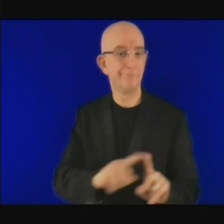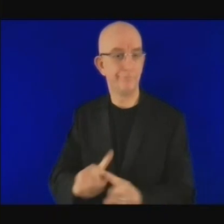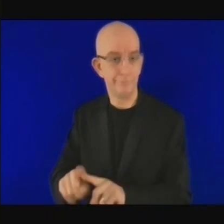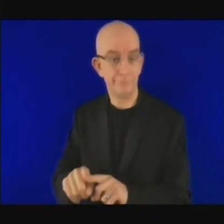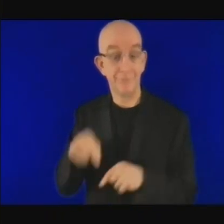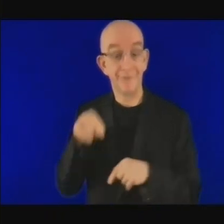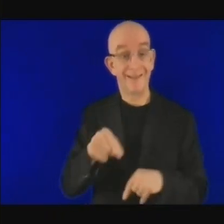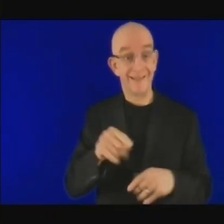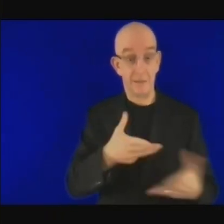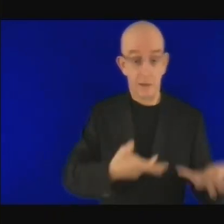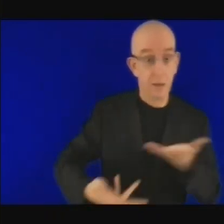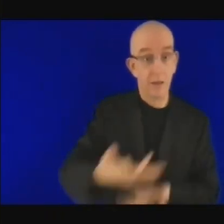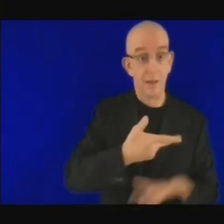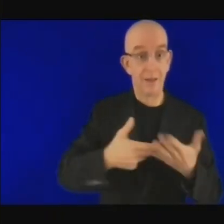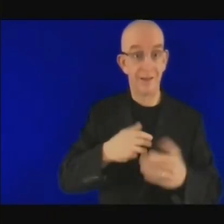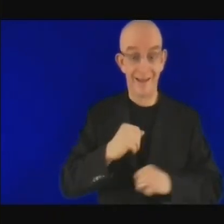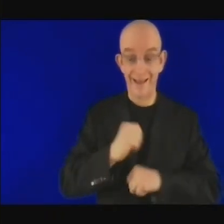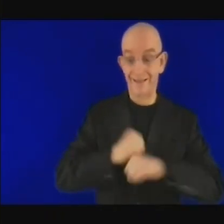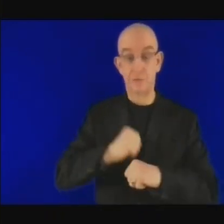Sans cela,